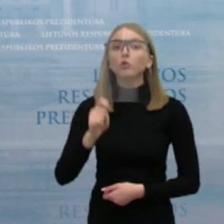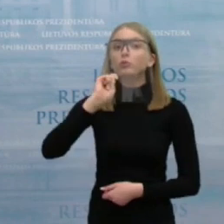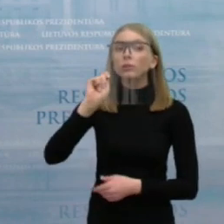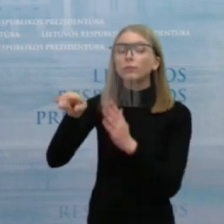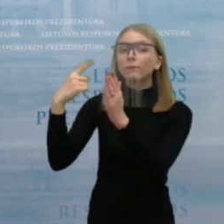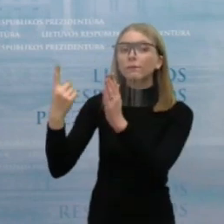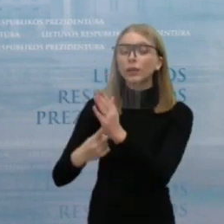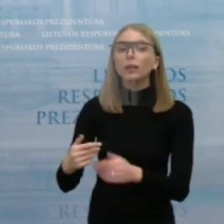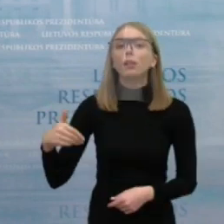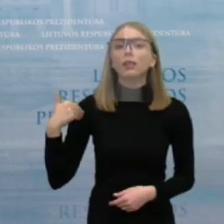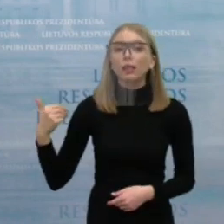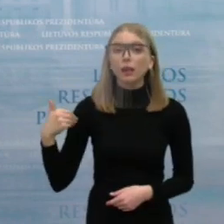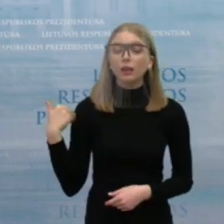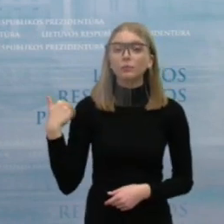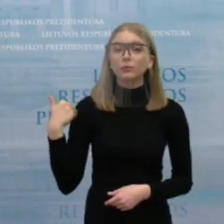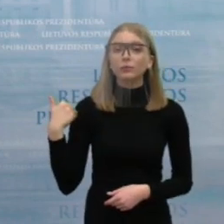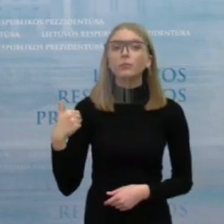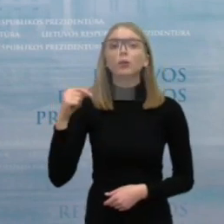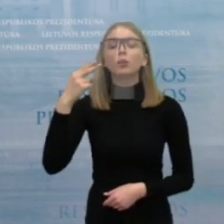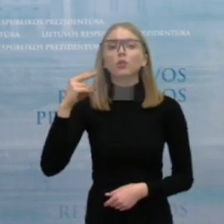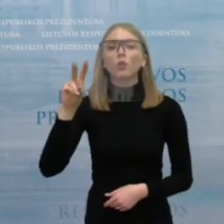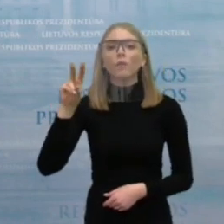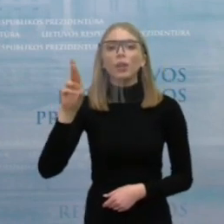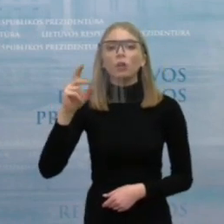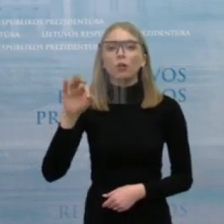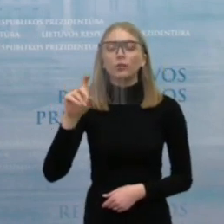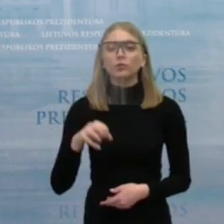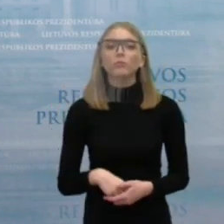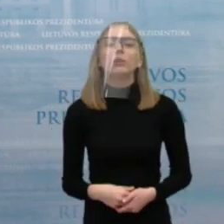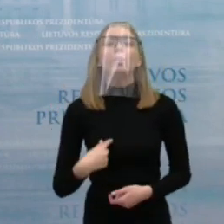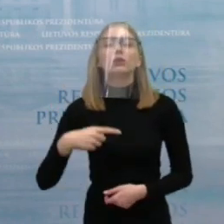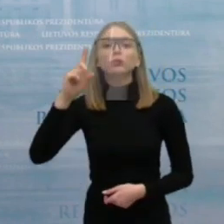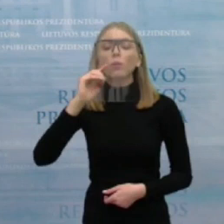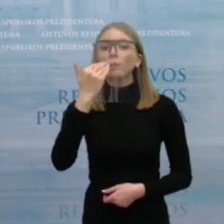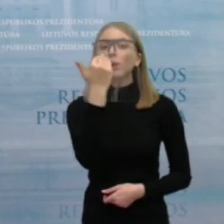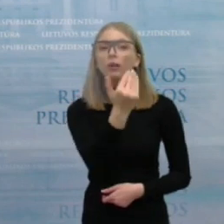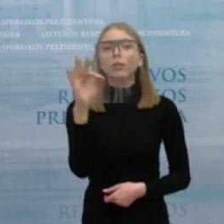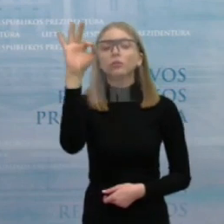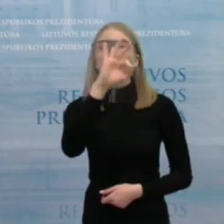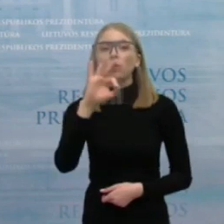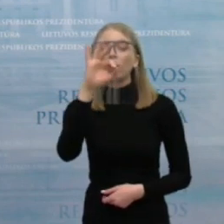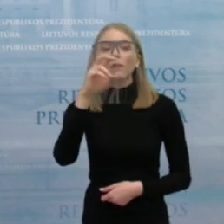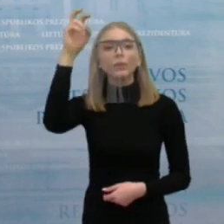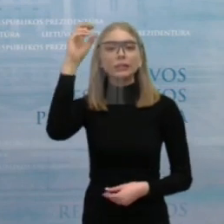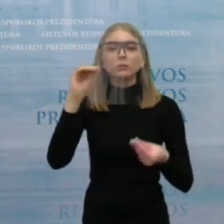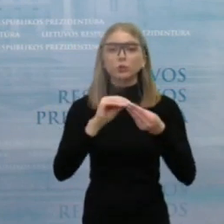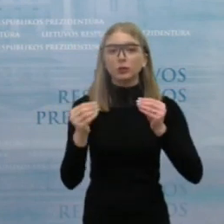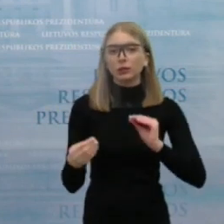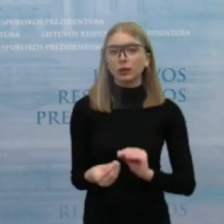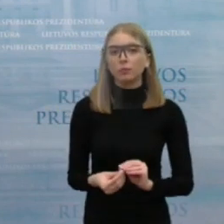Sveiki ponos Neverovičiau, norėjau jūsų paklausti apie tą nacionalinį susitarimą dėl miškų